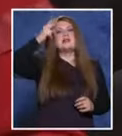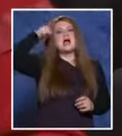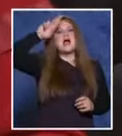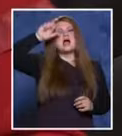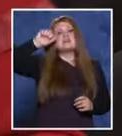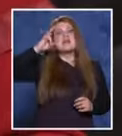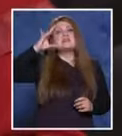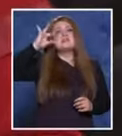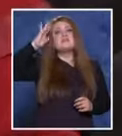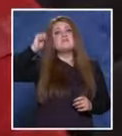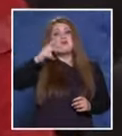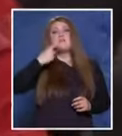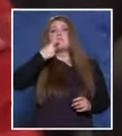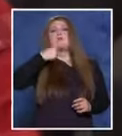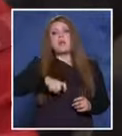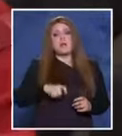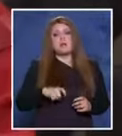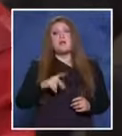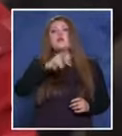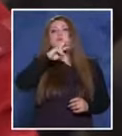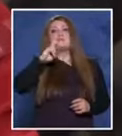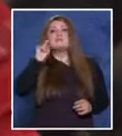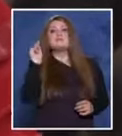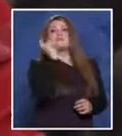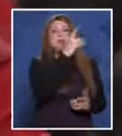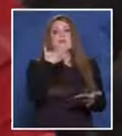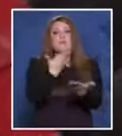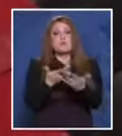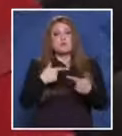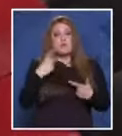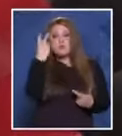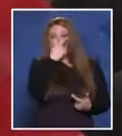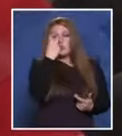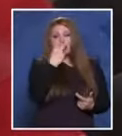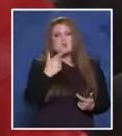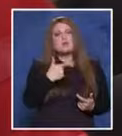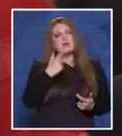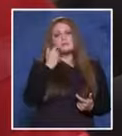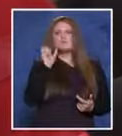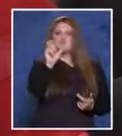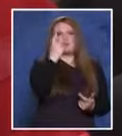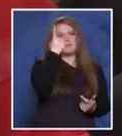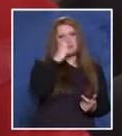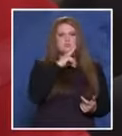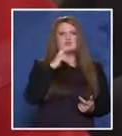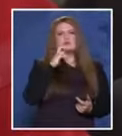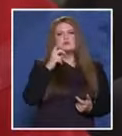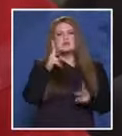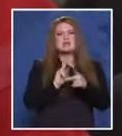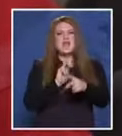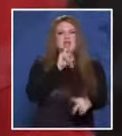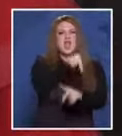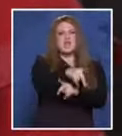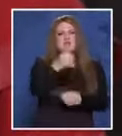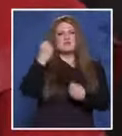нива, бяла. Така, полицейска. Полицейска избягаха пред очите ни, цвилния полицей мога при всички положения да го разпозная и са качеха на